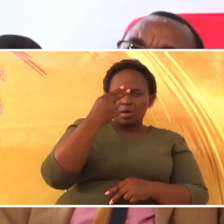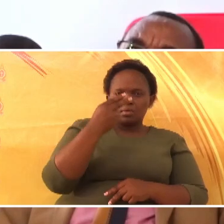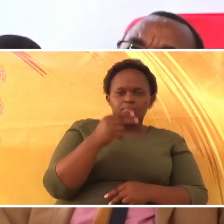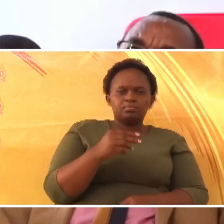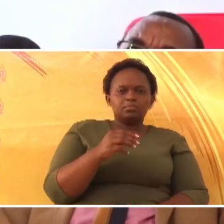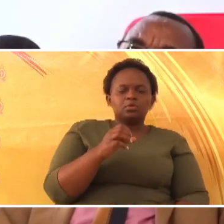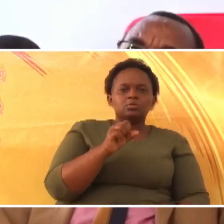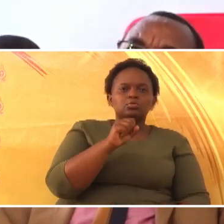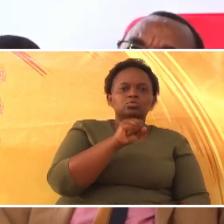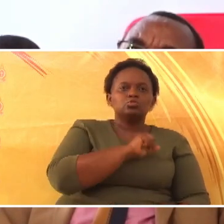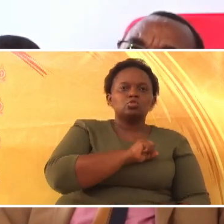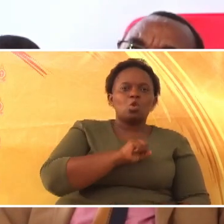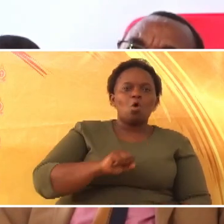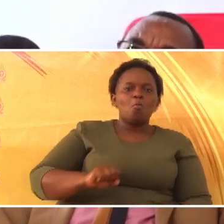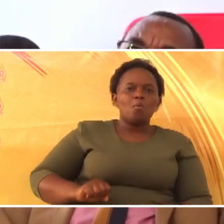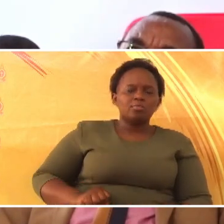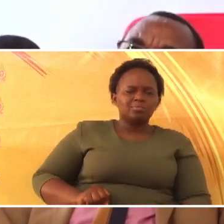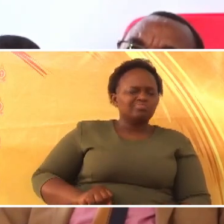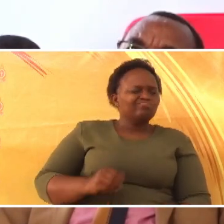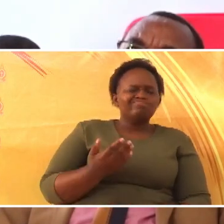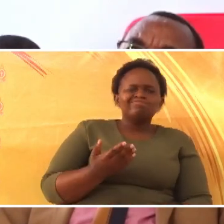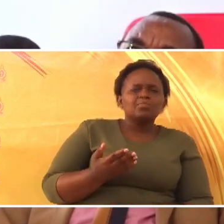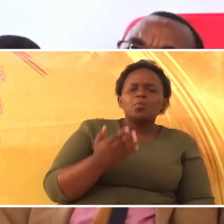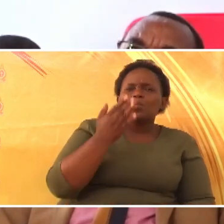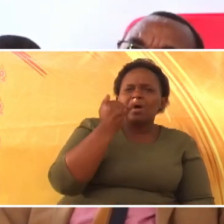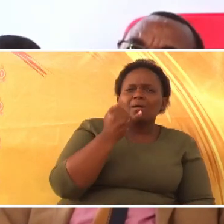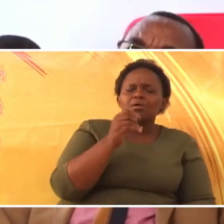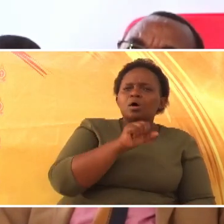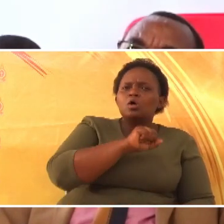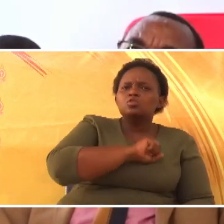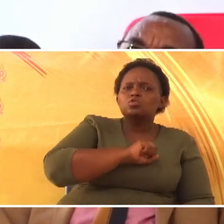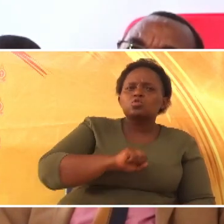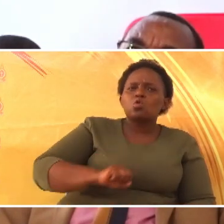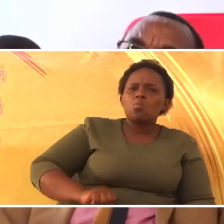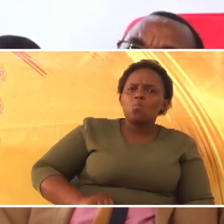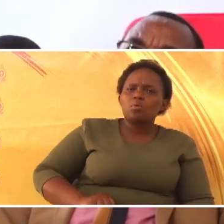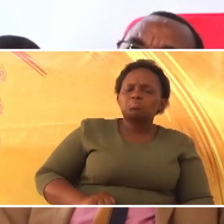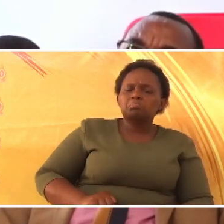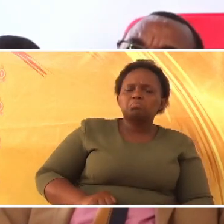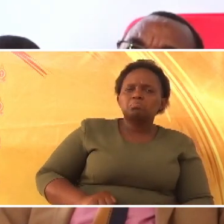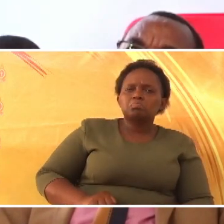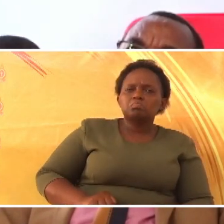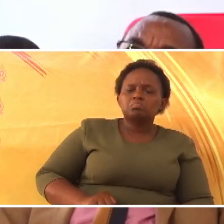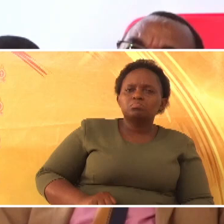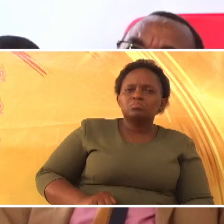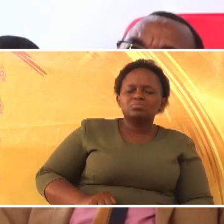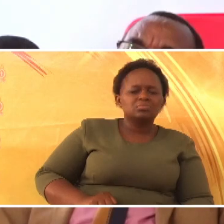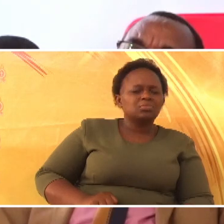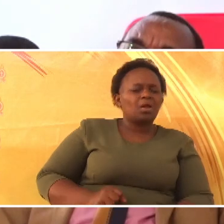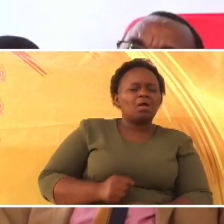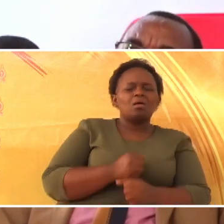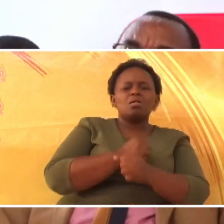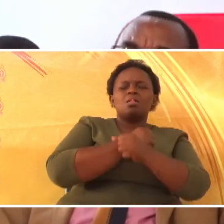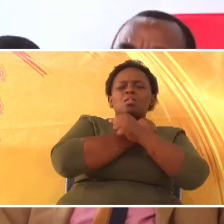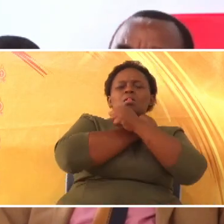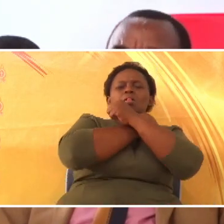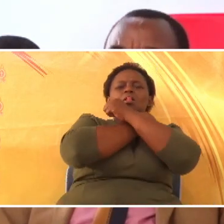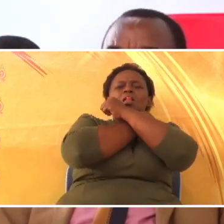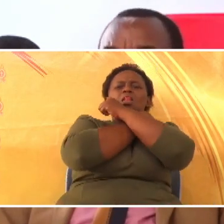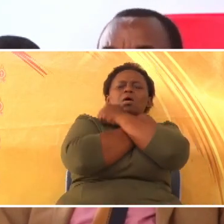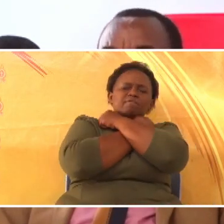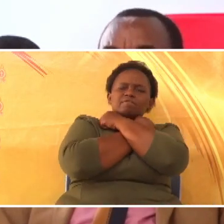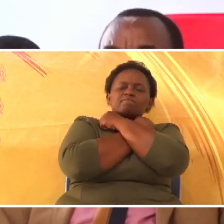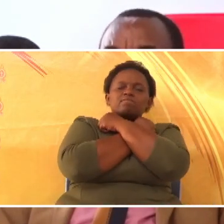Kwa sababu, Solomon, alipenda sana kuwa na